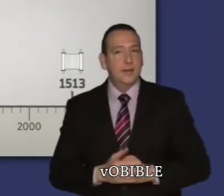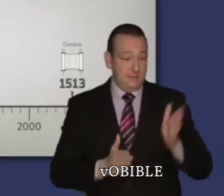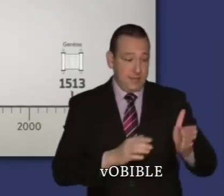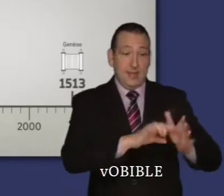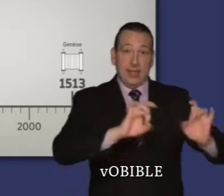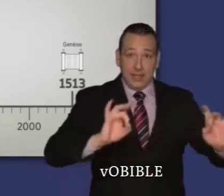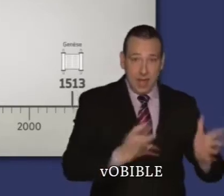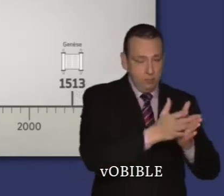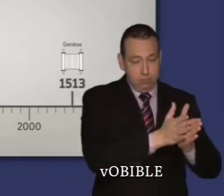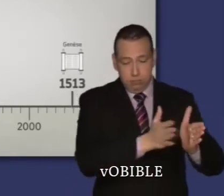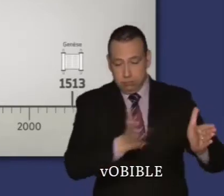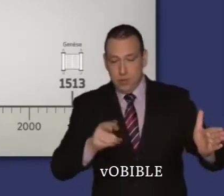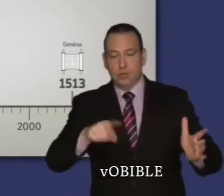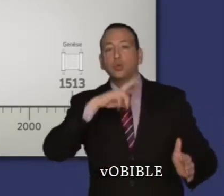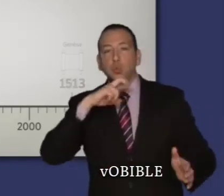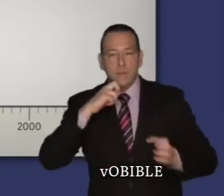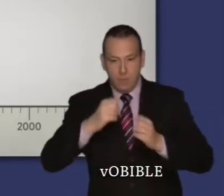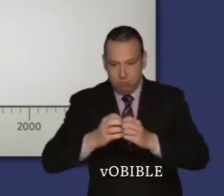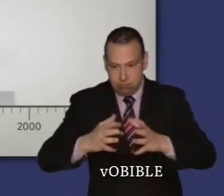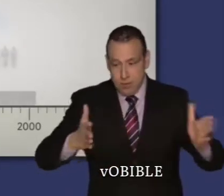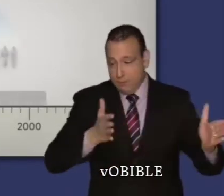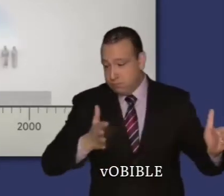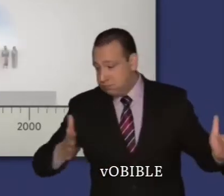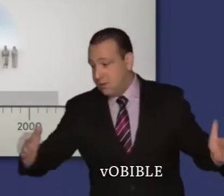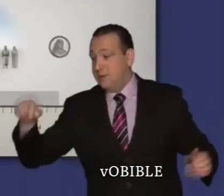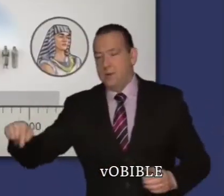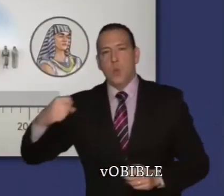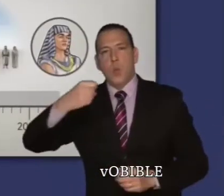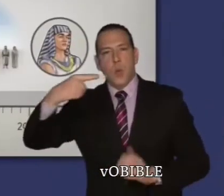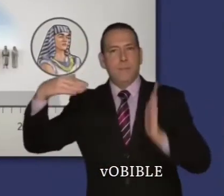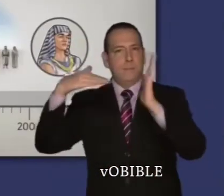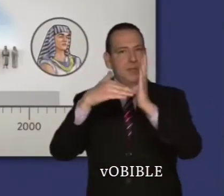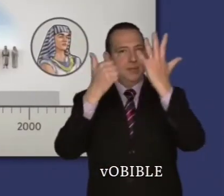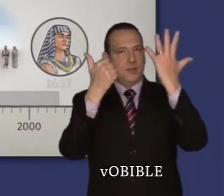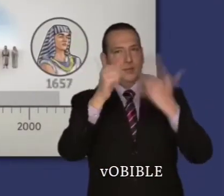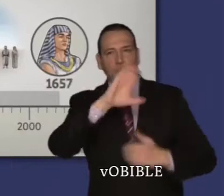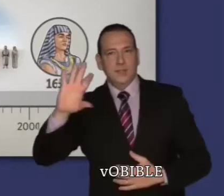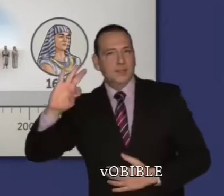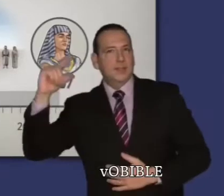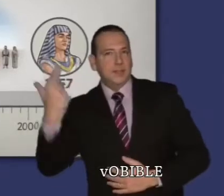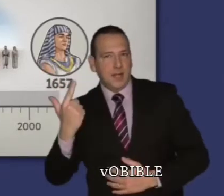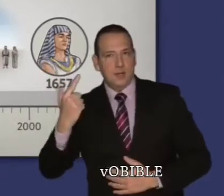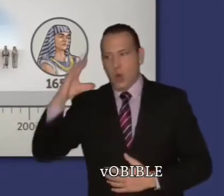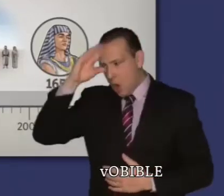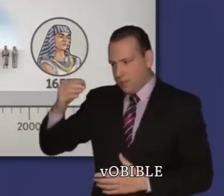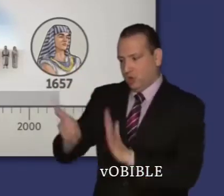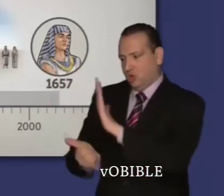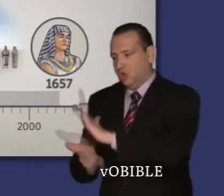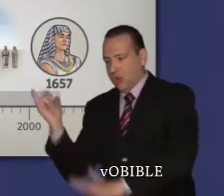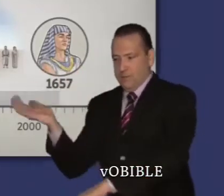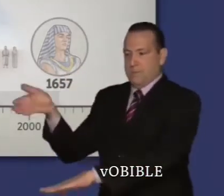de la nation d'Israël et de sa croissance en Égypte jusqu'à la mort de Joseph, survenu en 1657 avant notre ère.